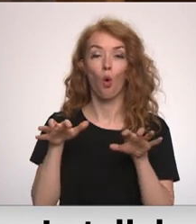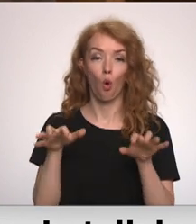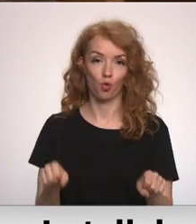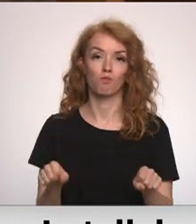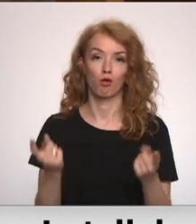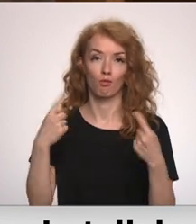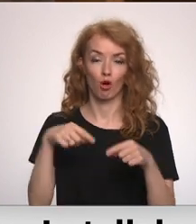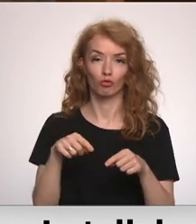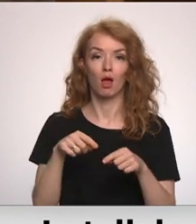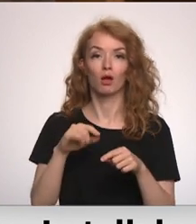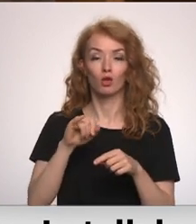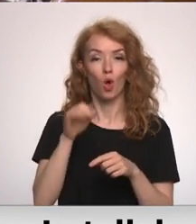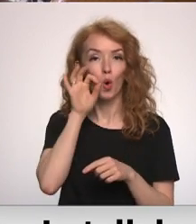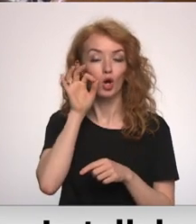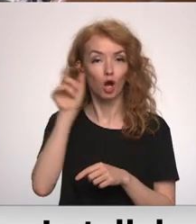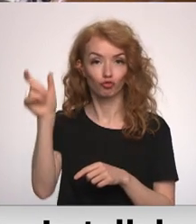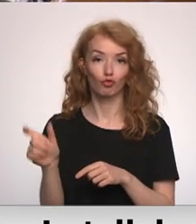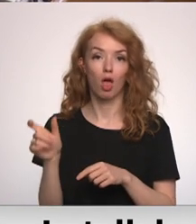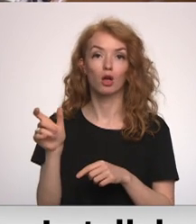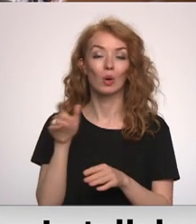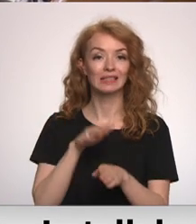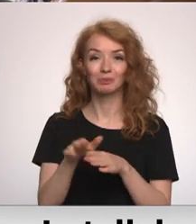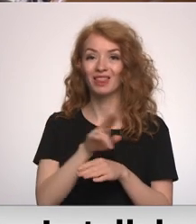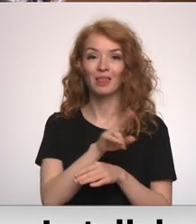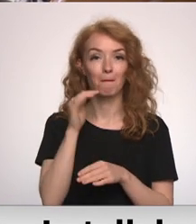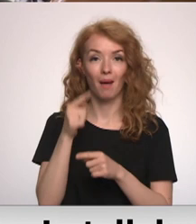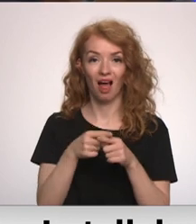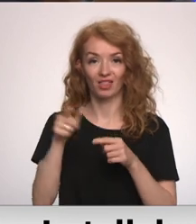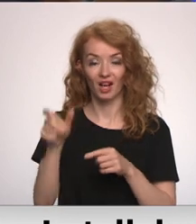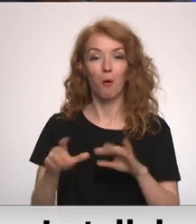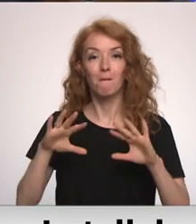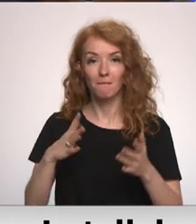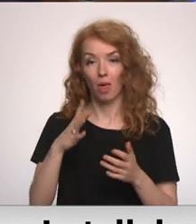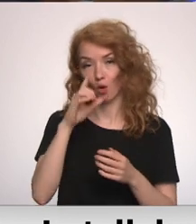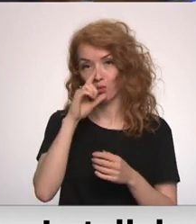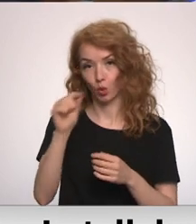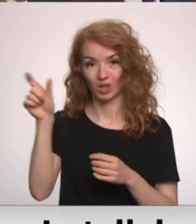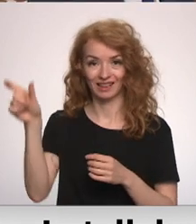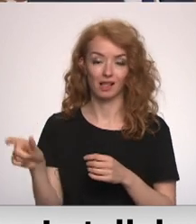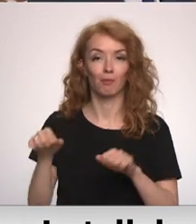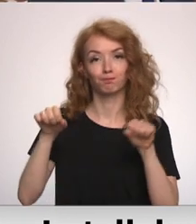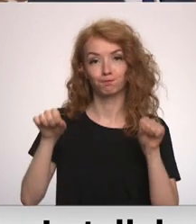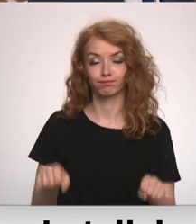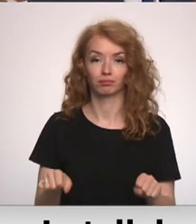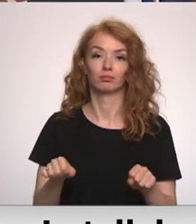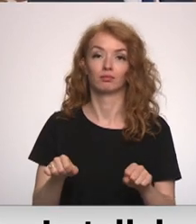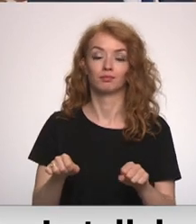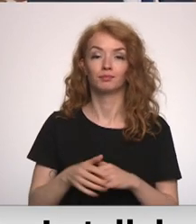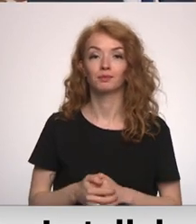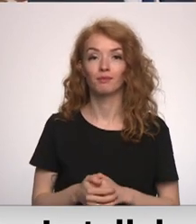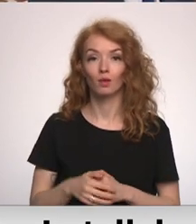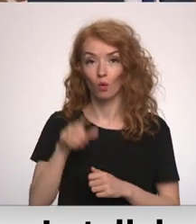Cihanauska, atzīmējot, ka Aleksandrs Lukašenko izpildina visu Baltkrievu, bet gan Vladimiru Putina gribu, kurš palīdz viņam turēties pie vāras.